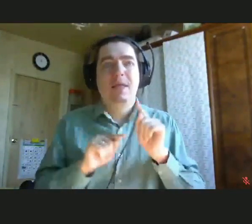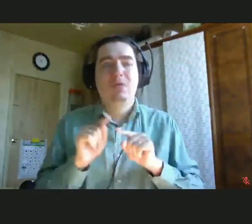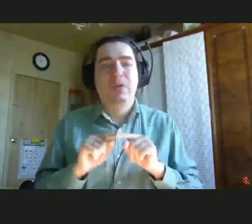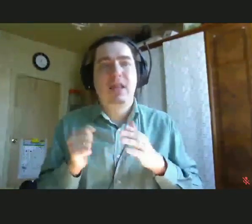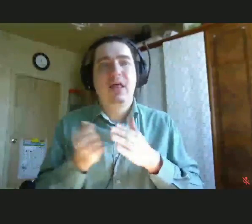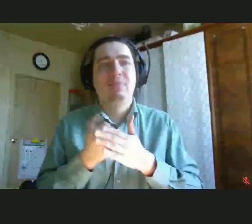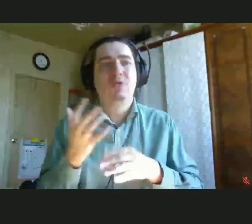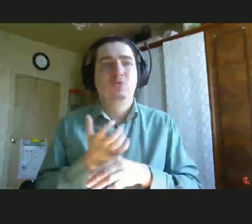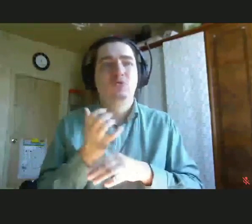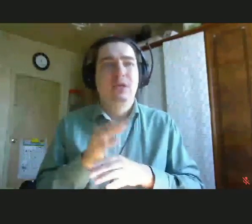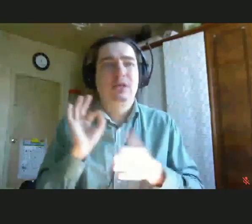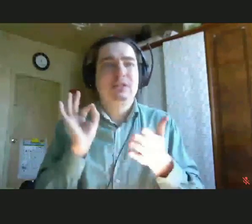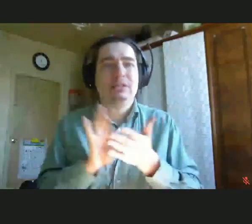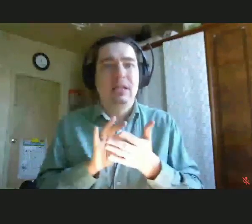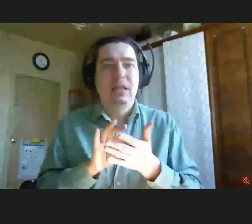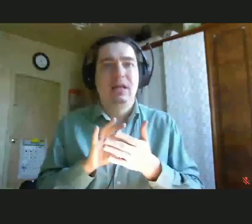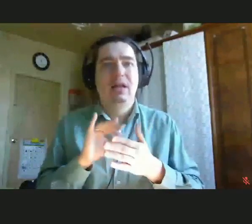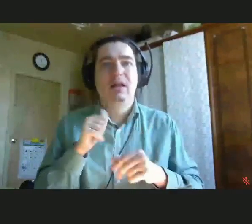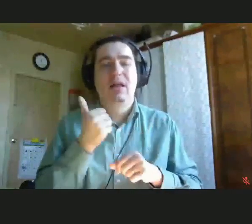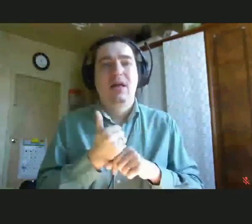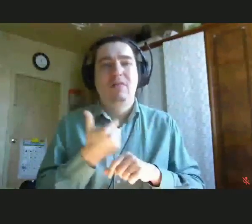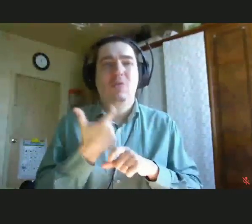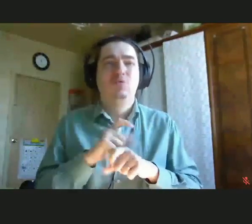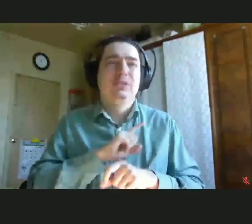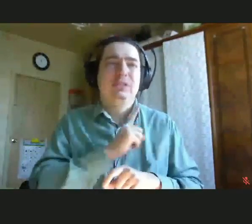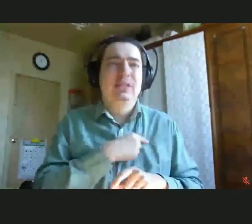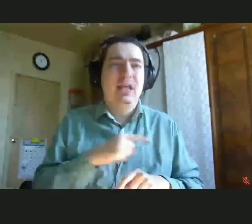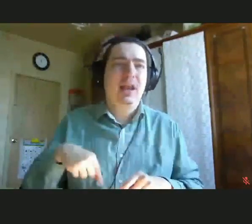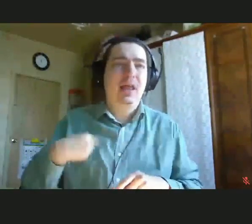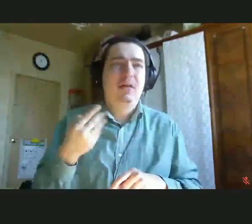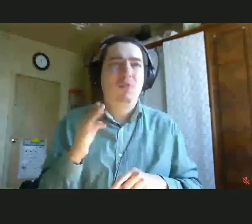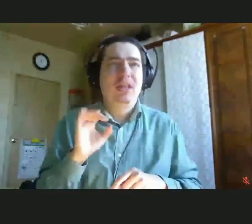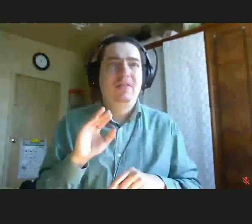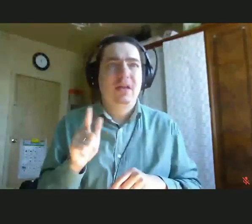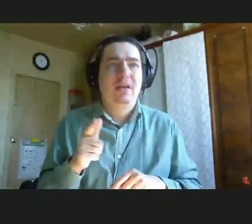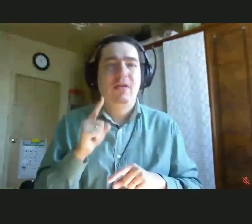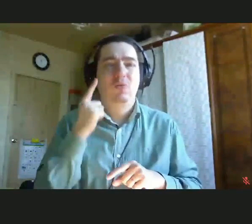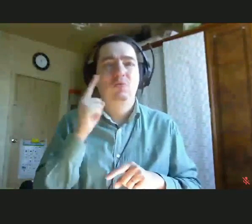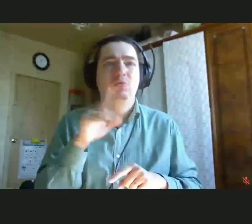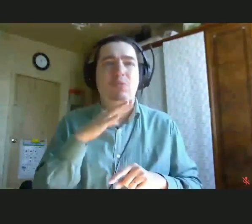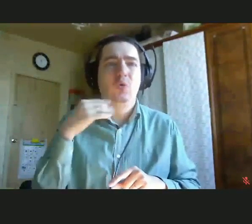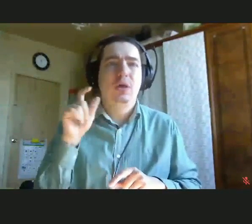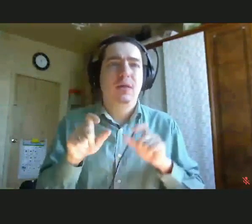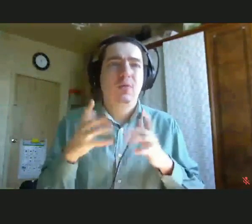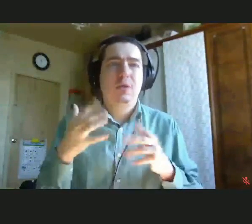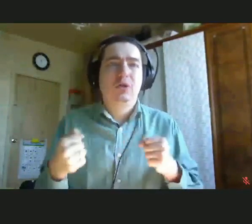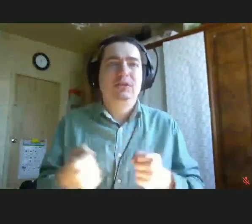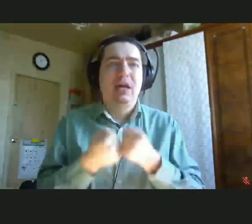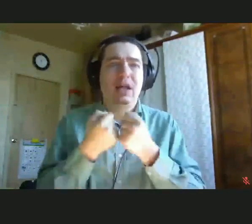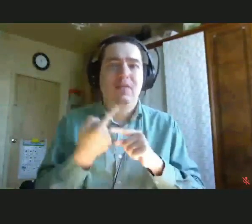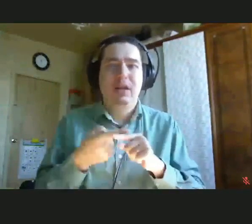достижении своих целей. И главное, что это очень сильно мотивирует. Я думаю, что многие люди, которые сталкивались с,